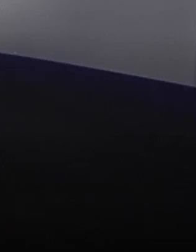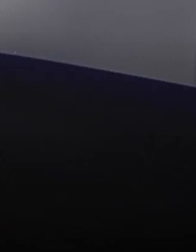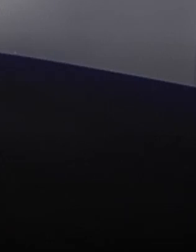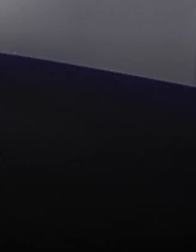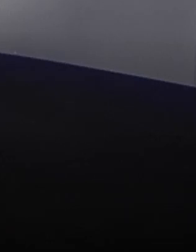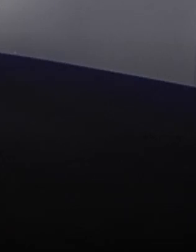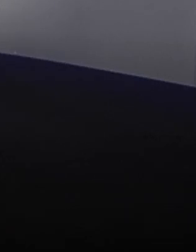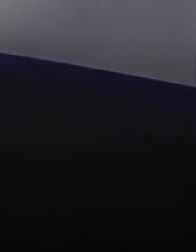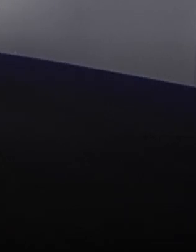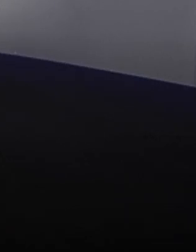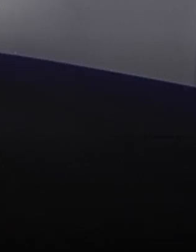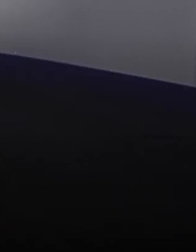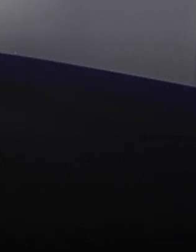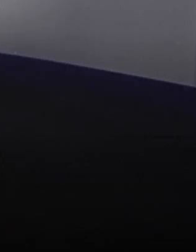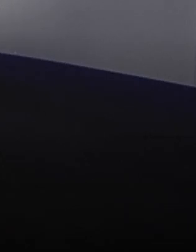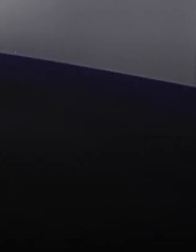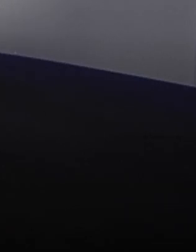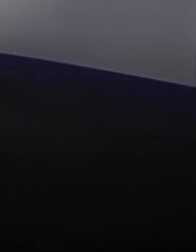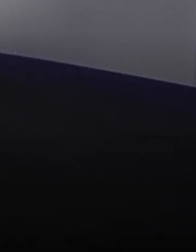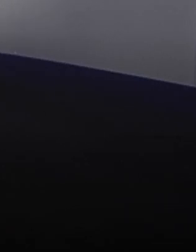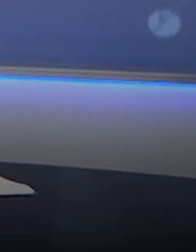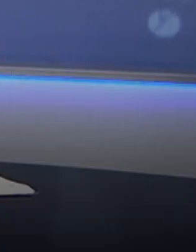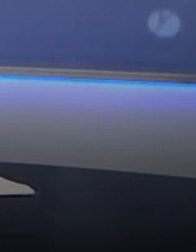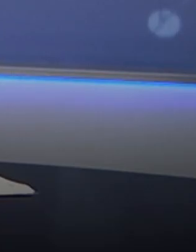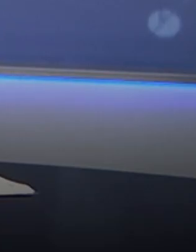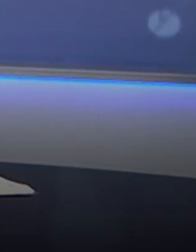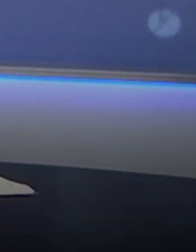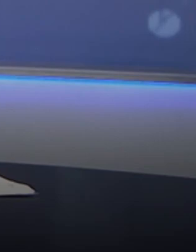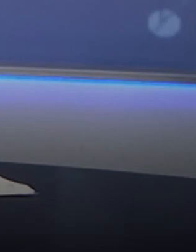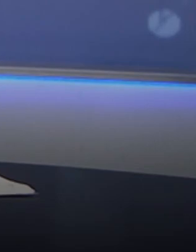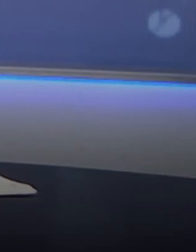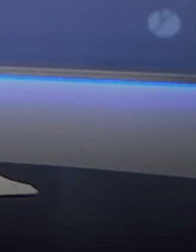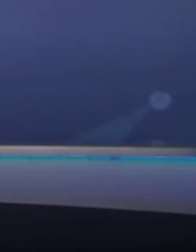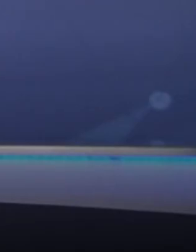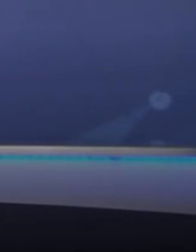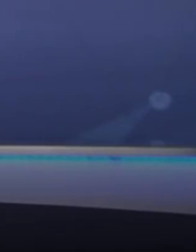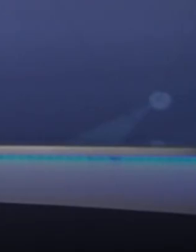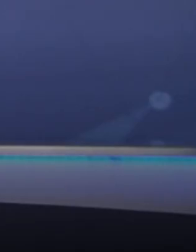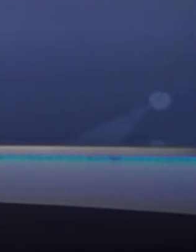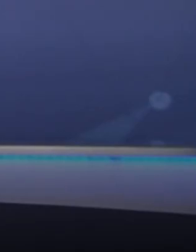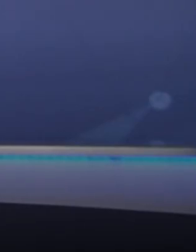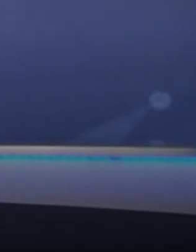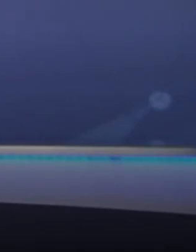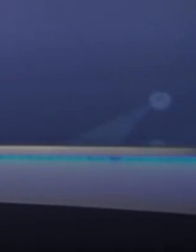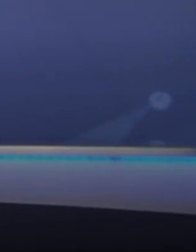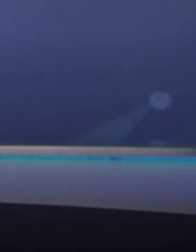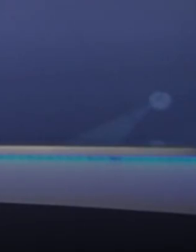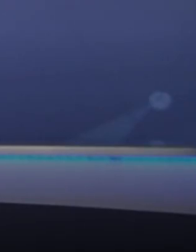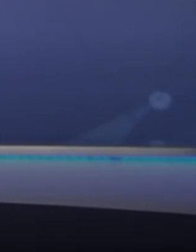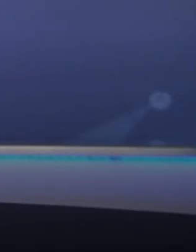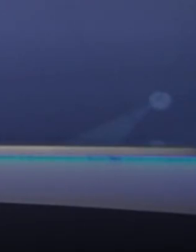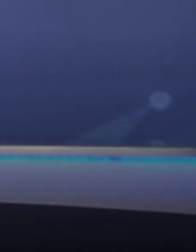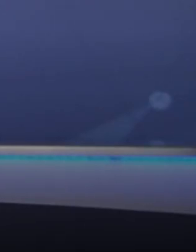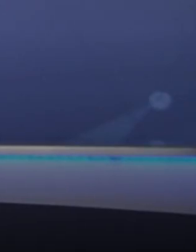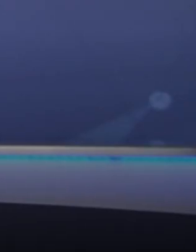Борич та місцева жителька, яка мешкає поряд з друкарною Фесенка, Лілія Андрющенко. І також на телефонному зв'язку з нами був представник компанії